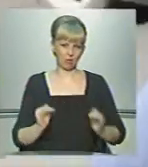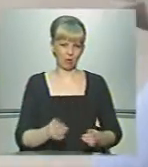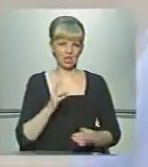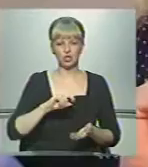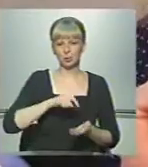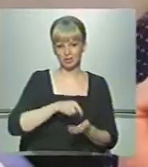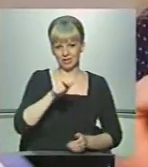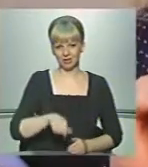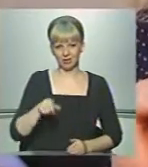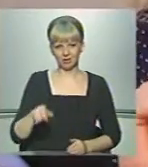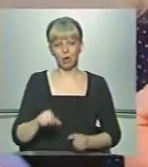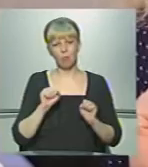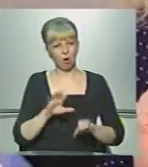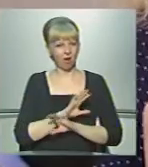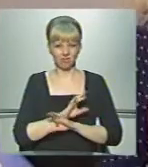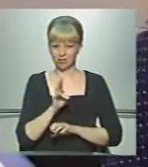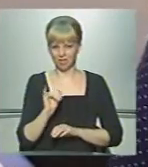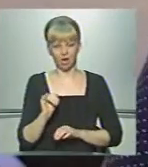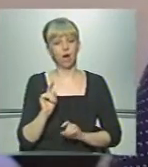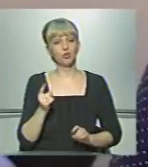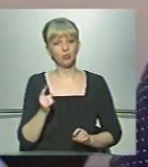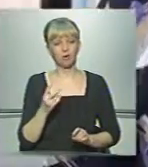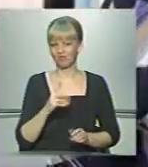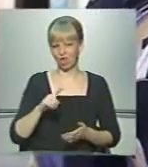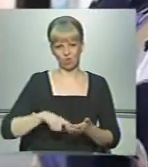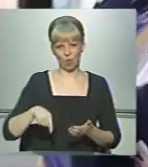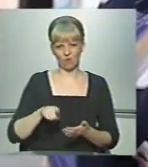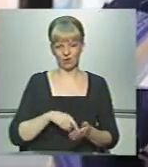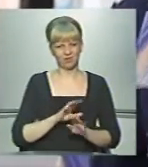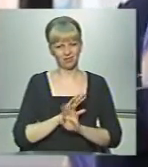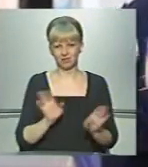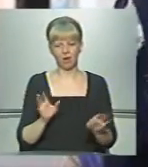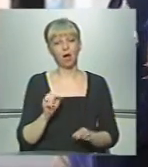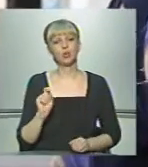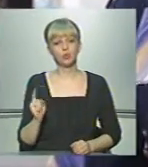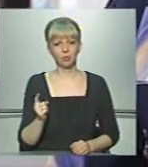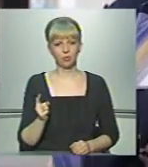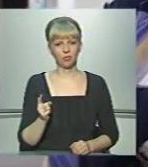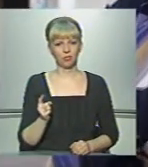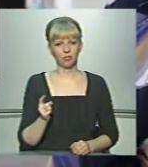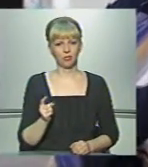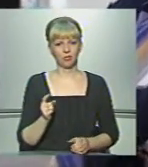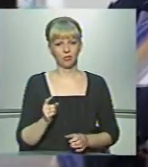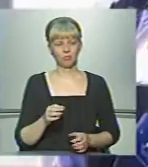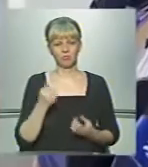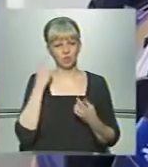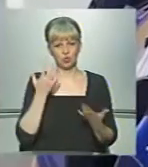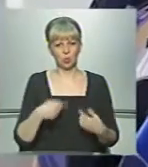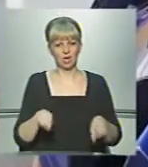ні з міських людей. Можна, але ні. Ні, а чому? Не довіряю. Відноряв. А чому? Ну, нічого за таке.